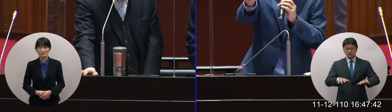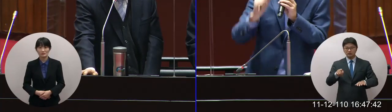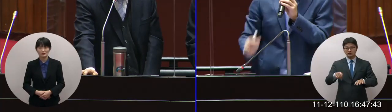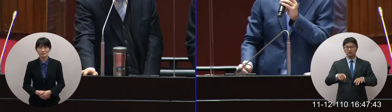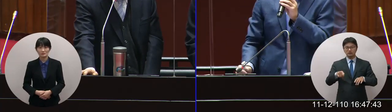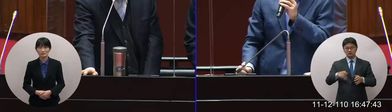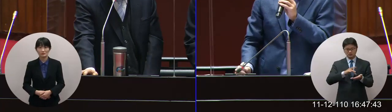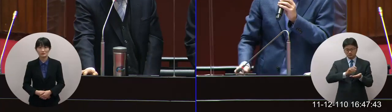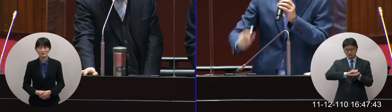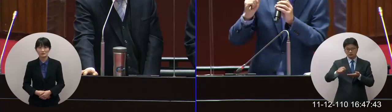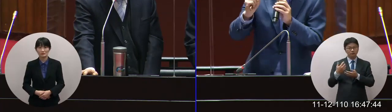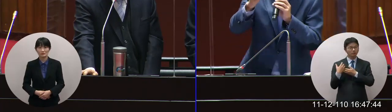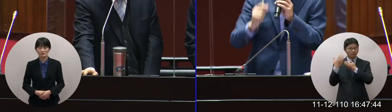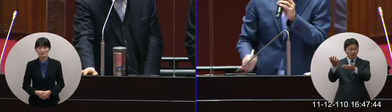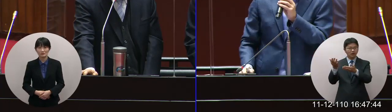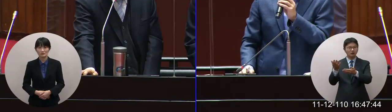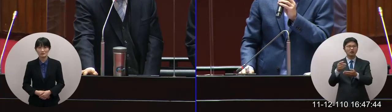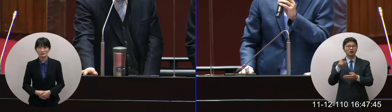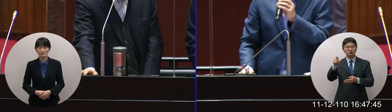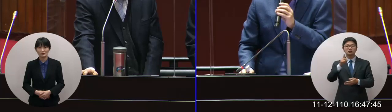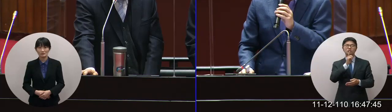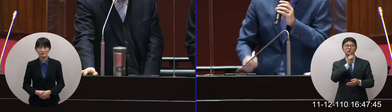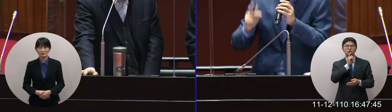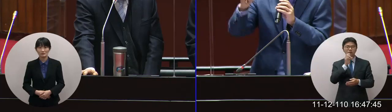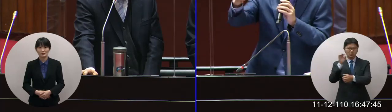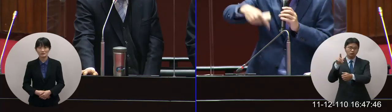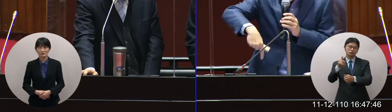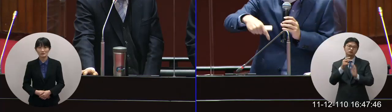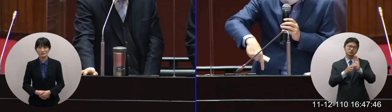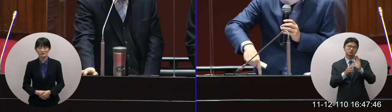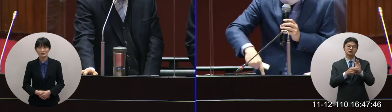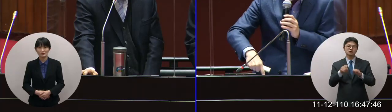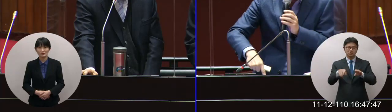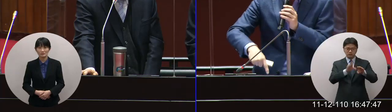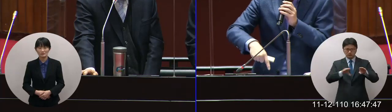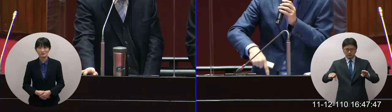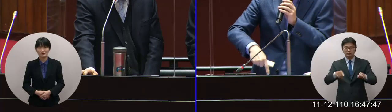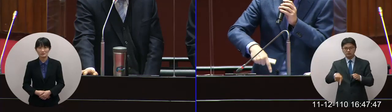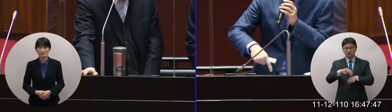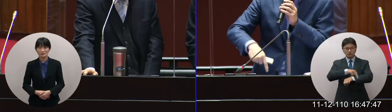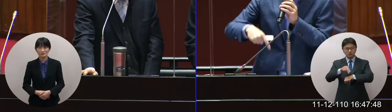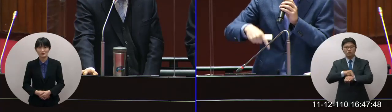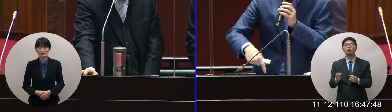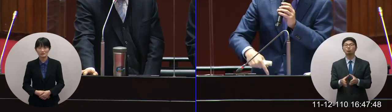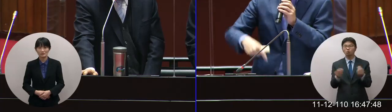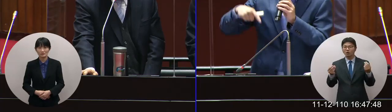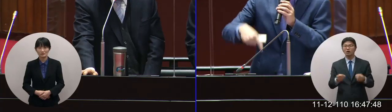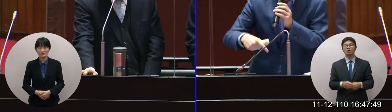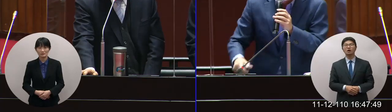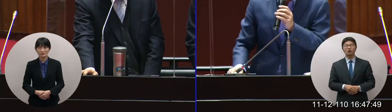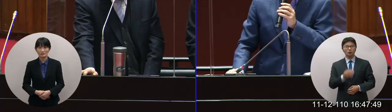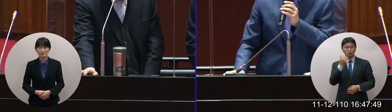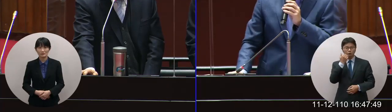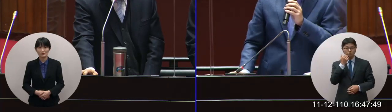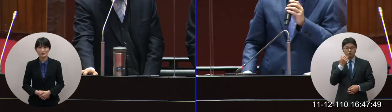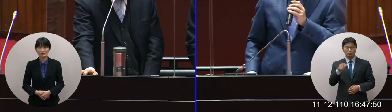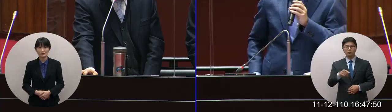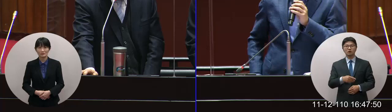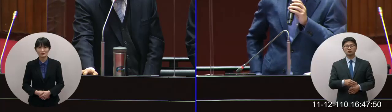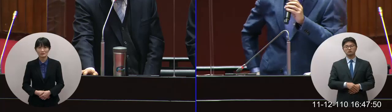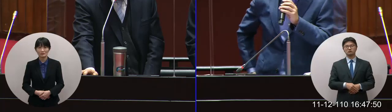包發包給別人說不管你停車位而且你如果要坐在戰前廣場下面也可以